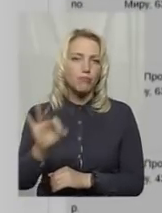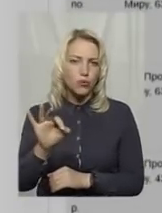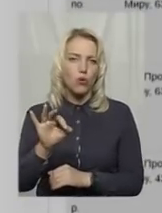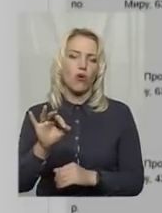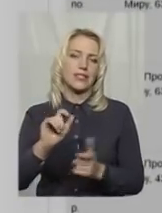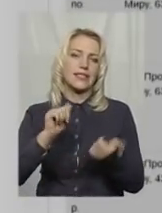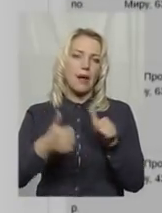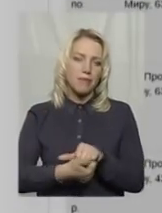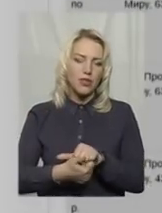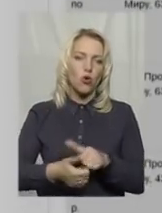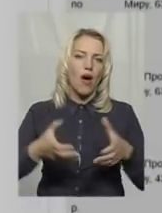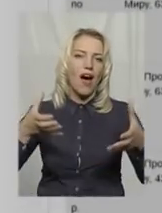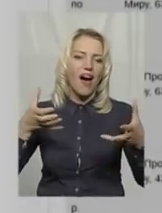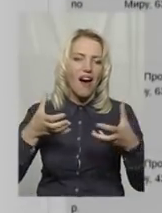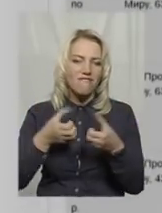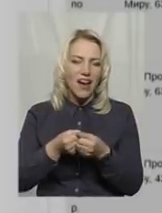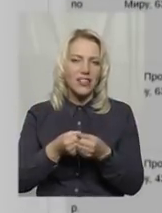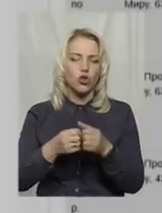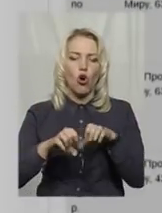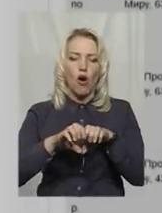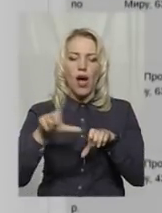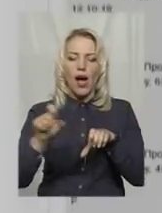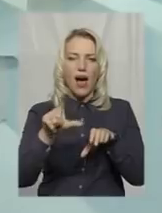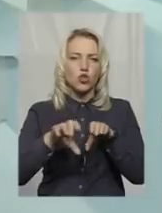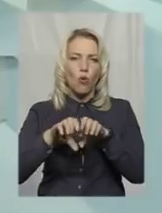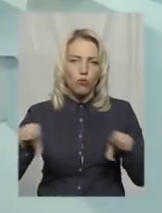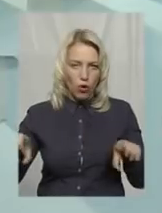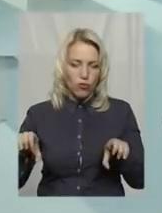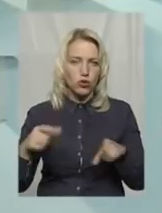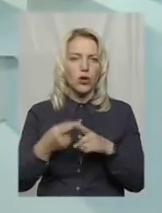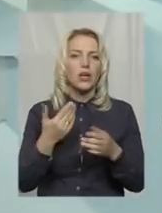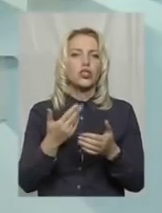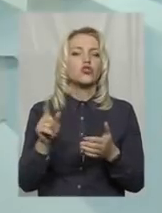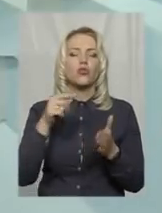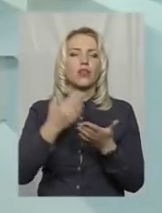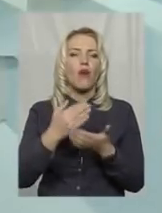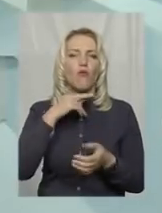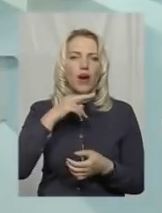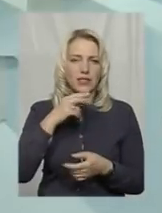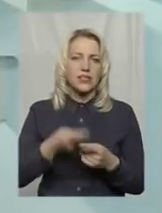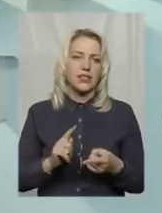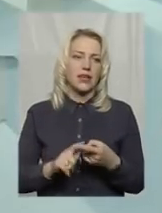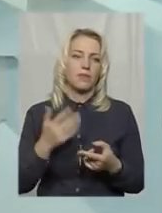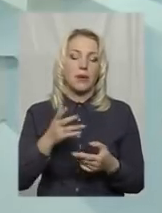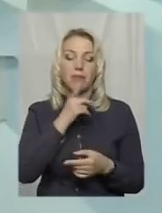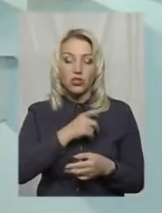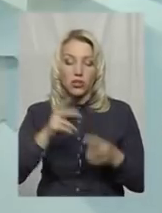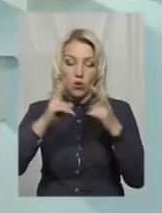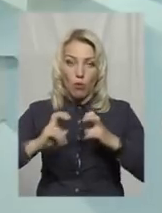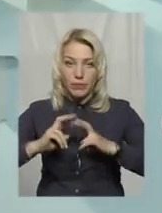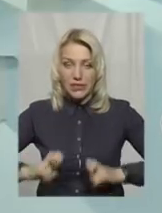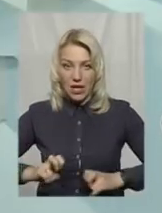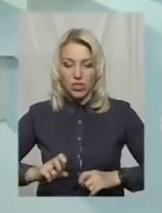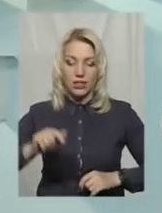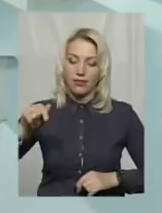аварійного газопроводу. Що мається на увазі? Під час проведення комплексного приладного обстеження тих